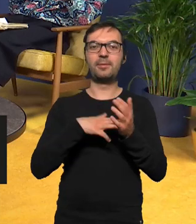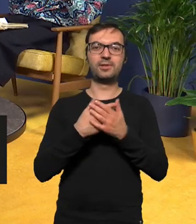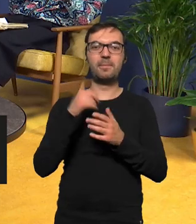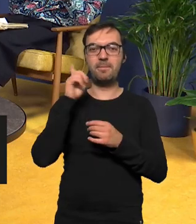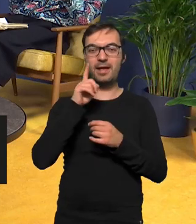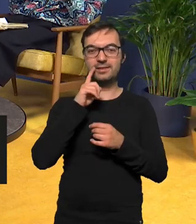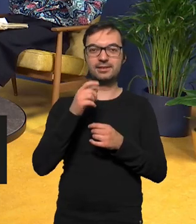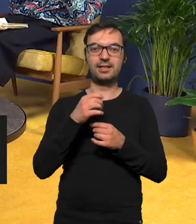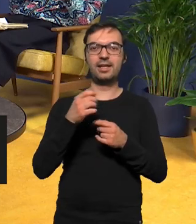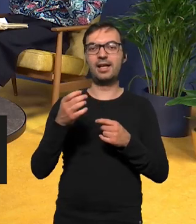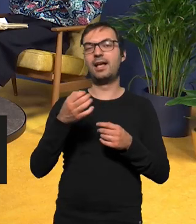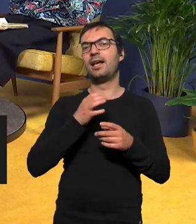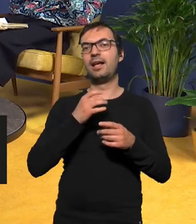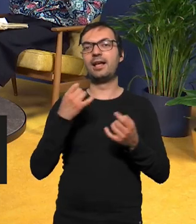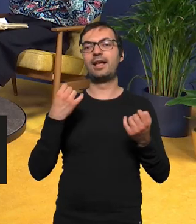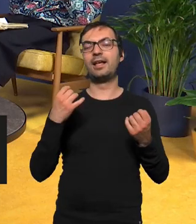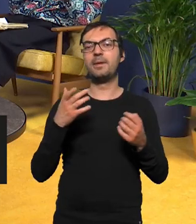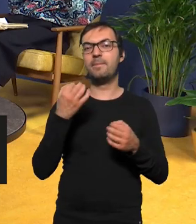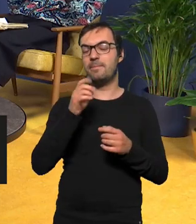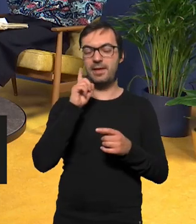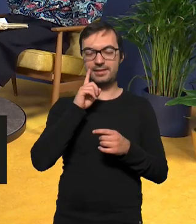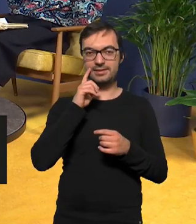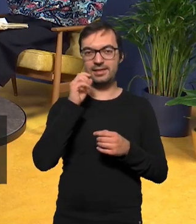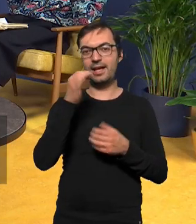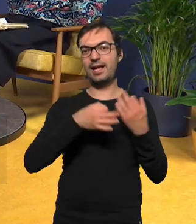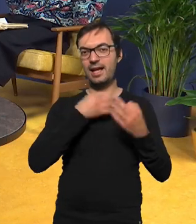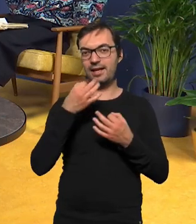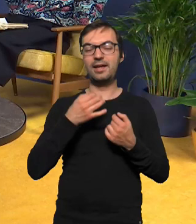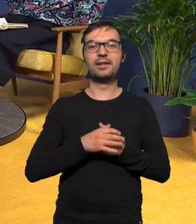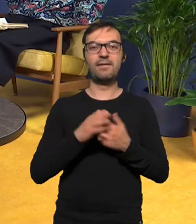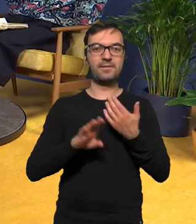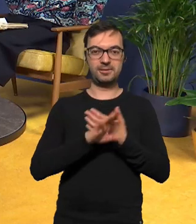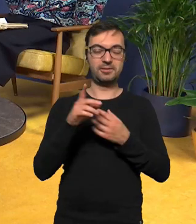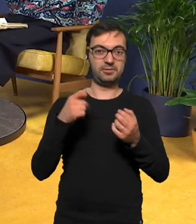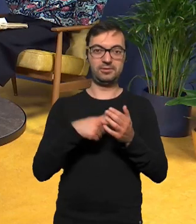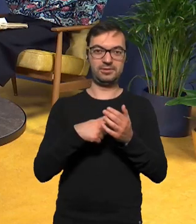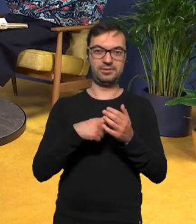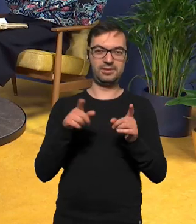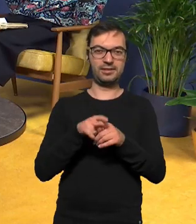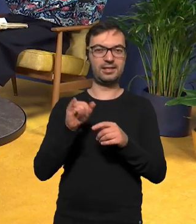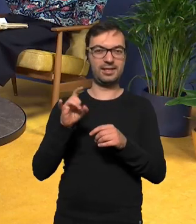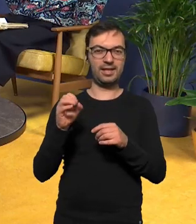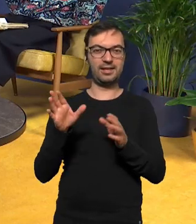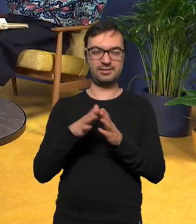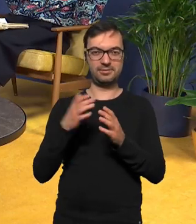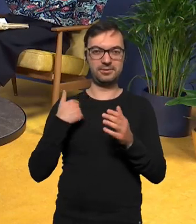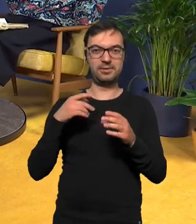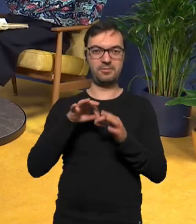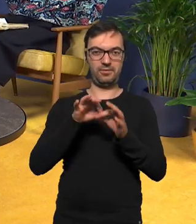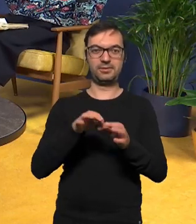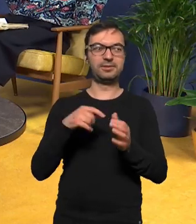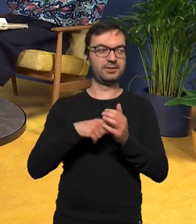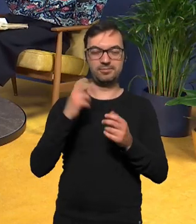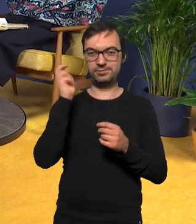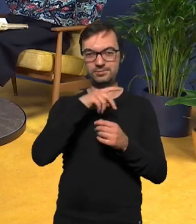granie na czele którego stanęliście z Darią i z Igor zresztą byliśmy tutaj to był jeden z bardziej takich komicznych powiedziałabym odcinków